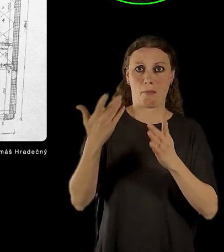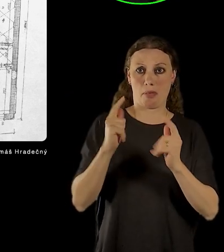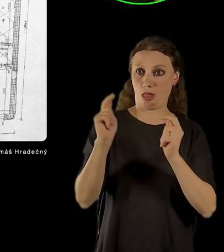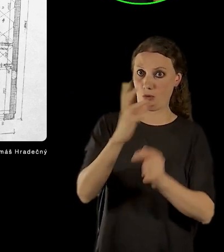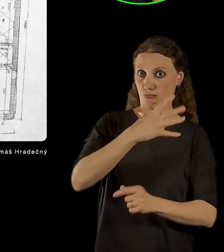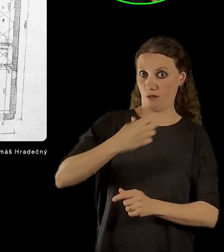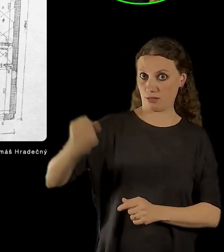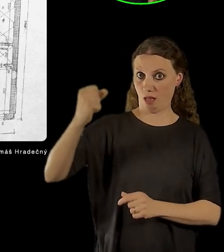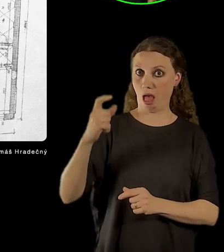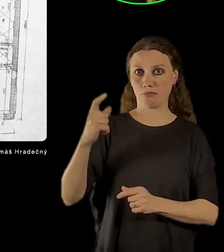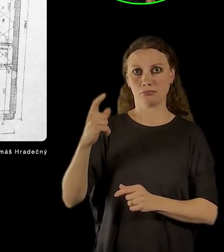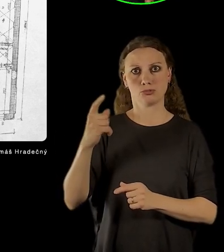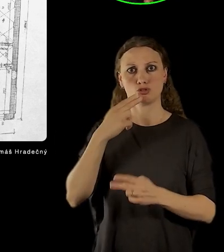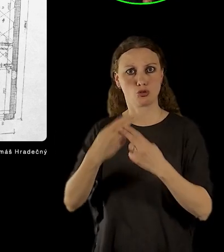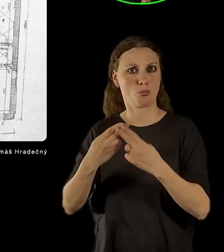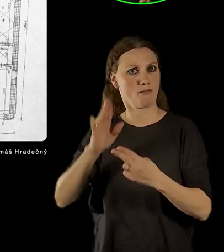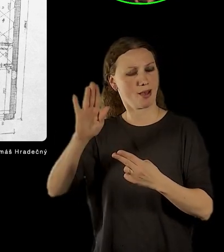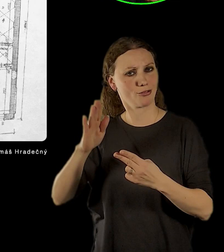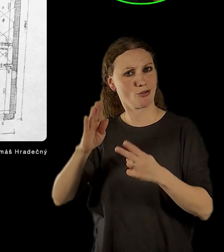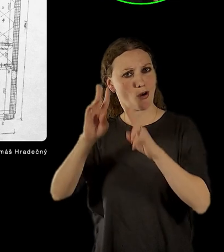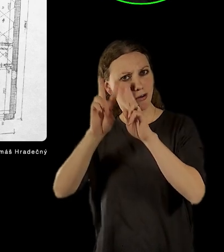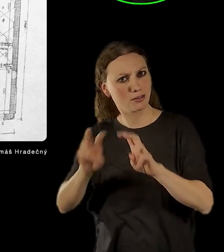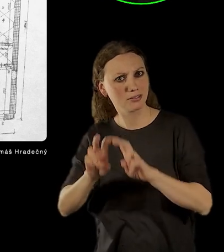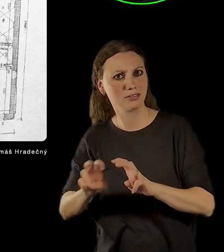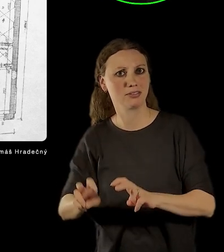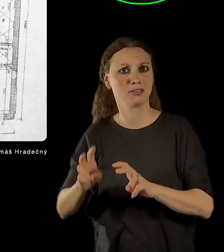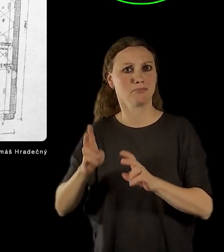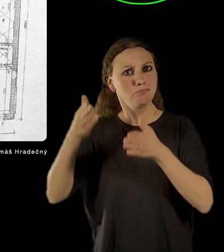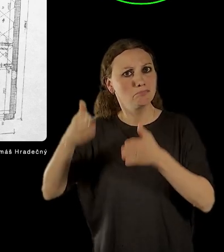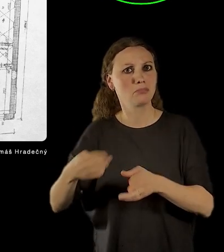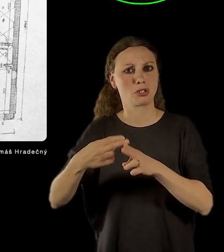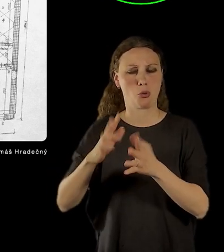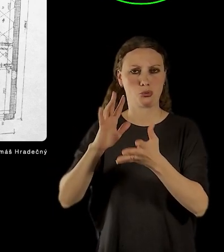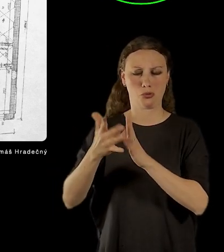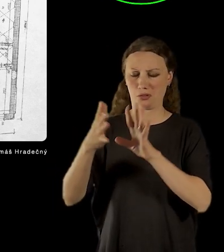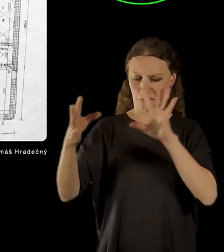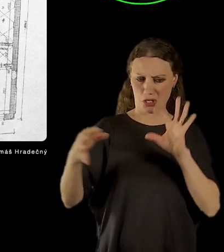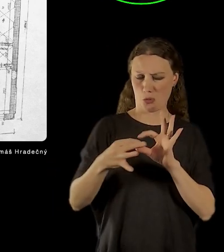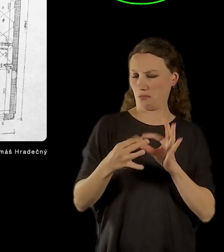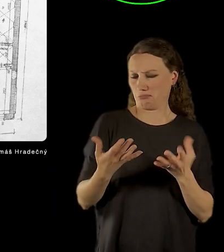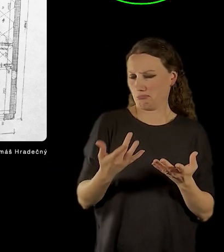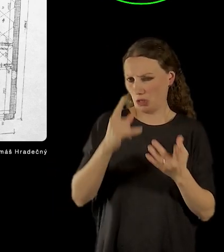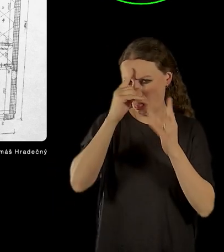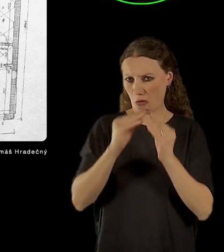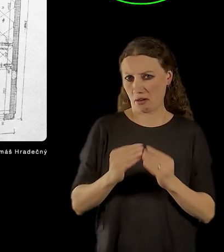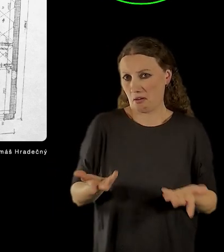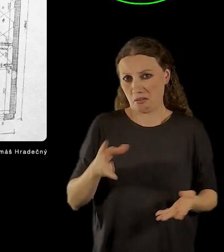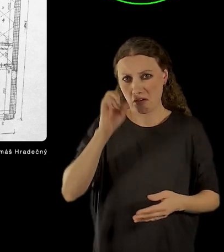měl celý blok, to znamená včetně Toskánského paláce,